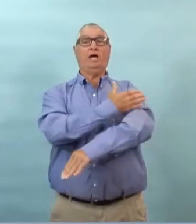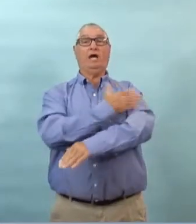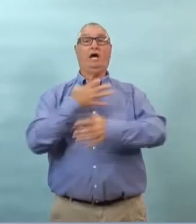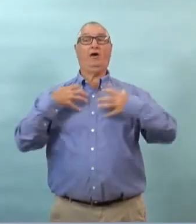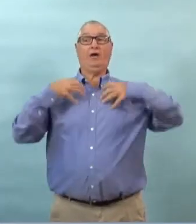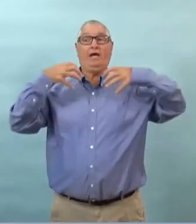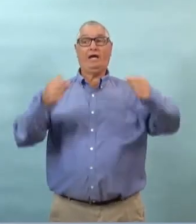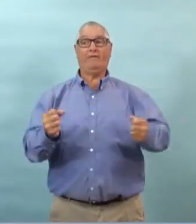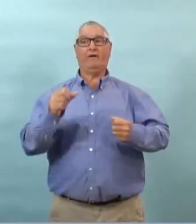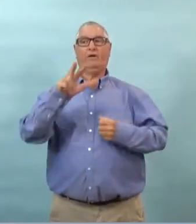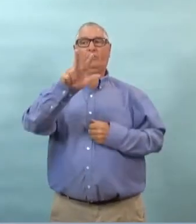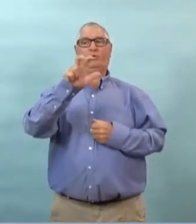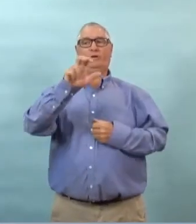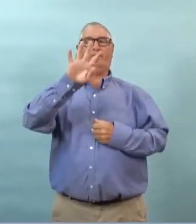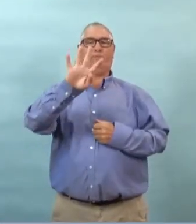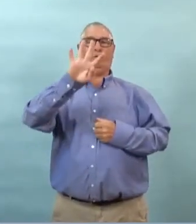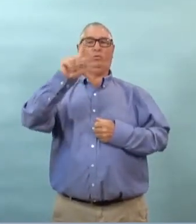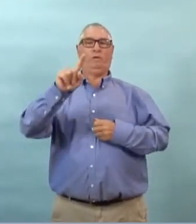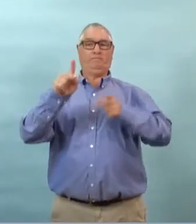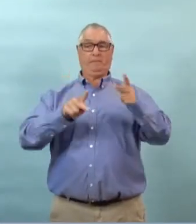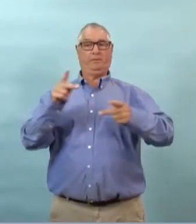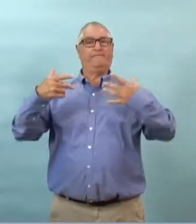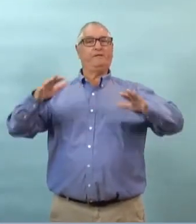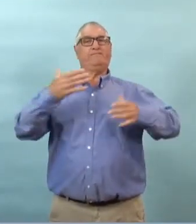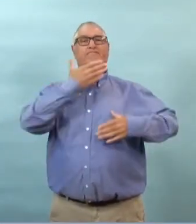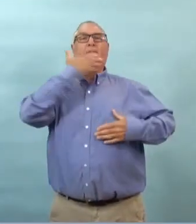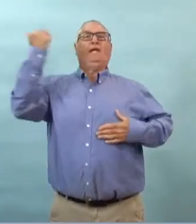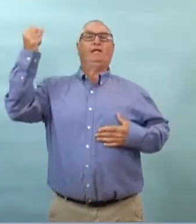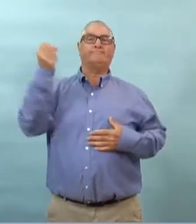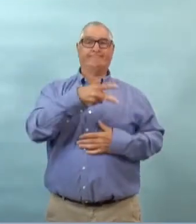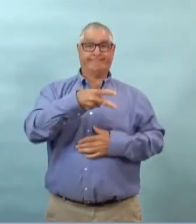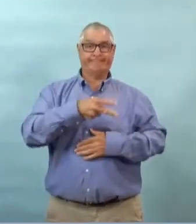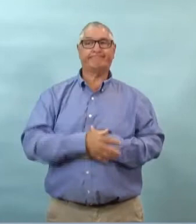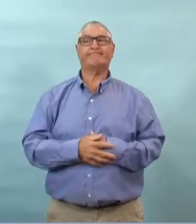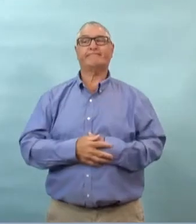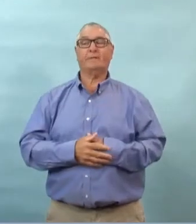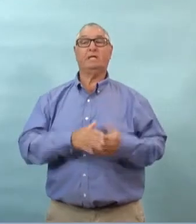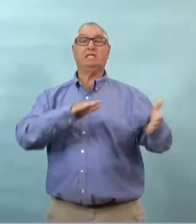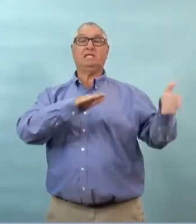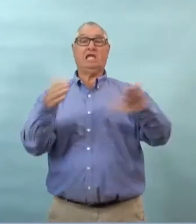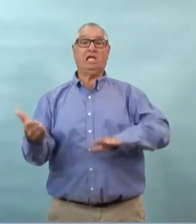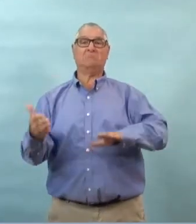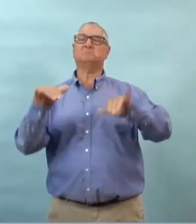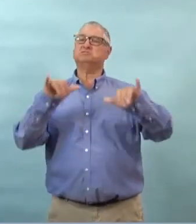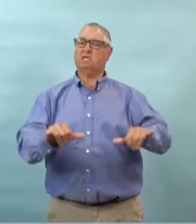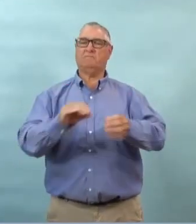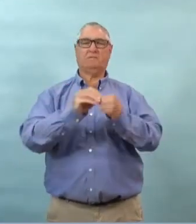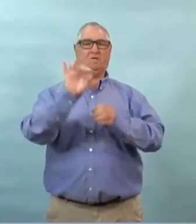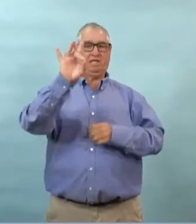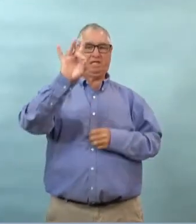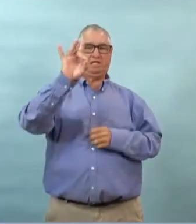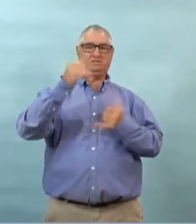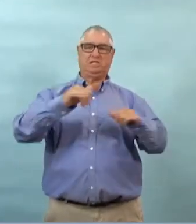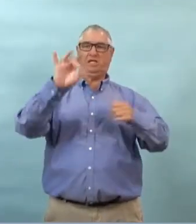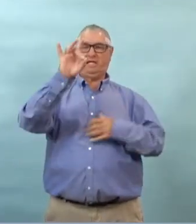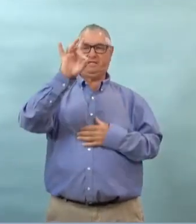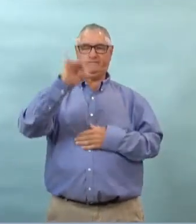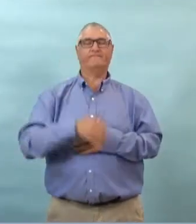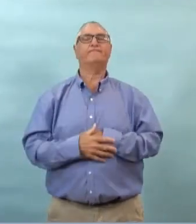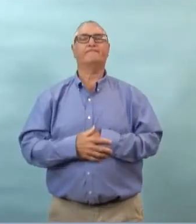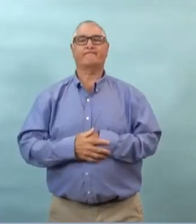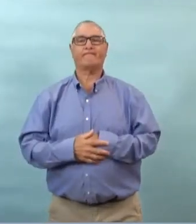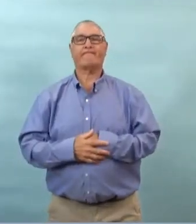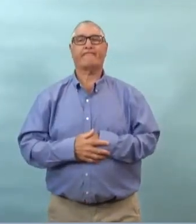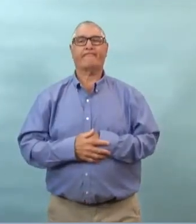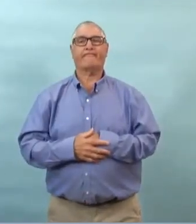cas actifs donc les autres personnes sont considérés guéris et le nombre de décès liés à la covide demeure